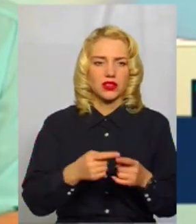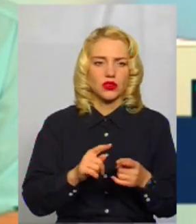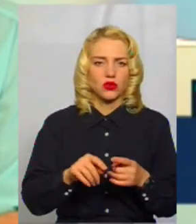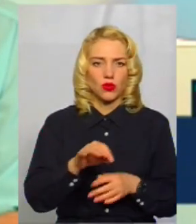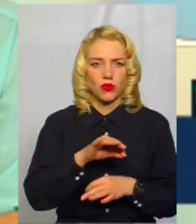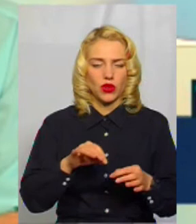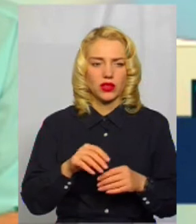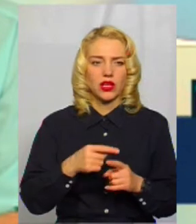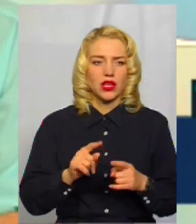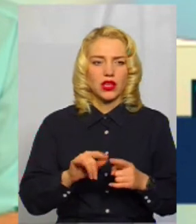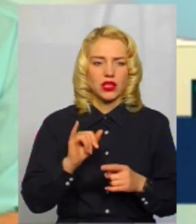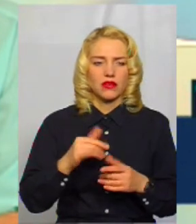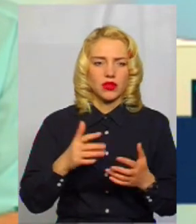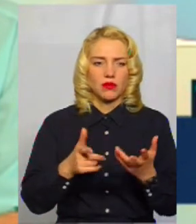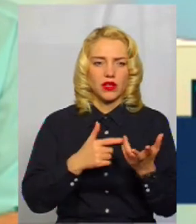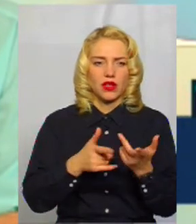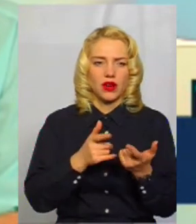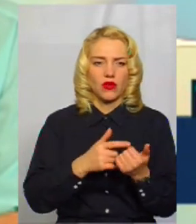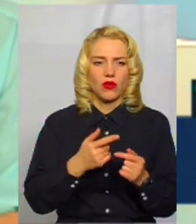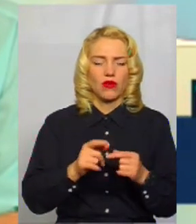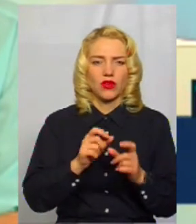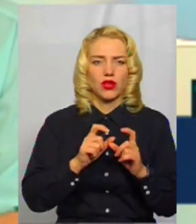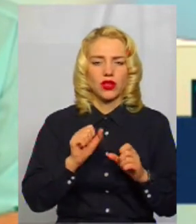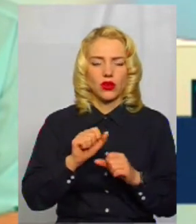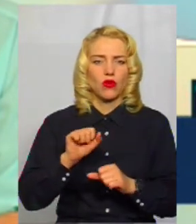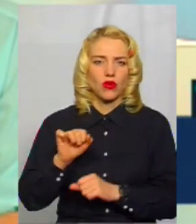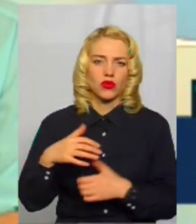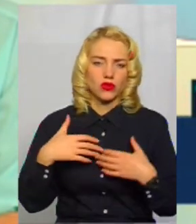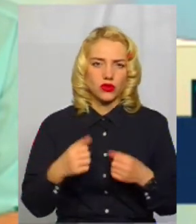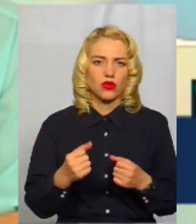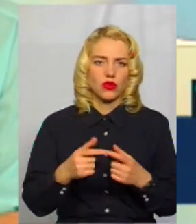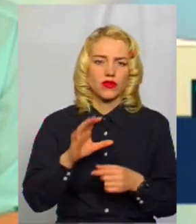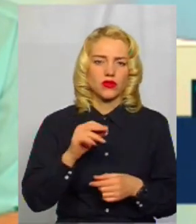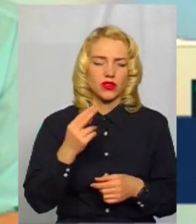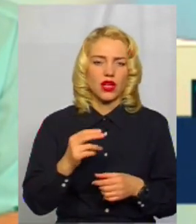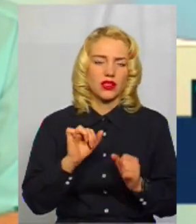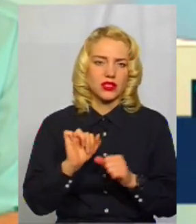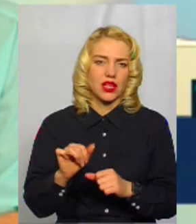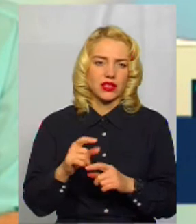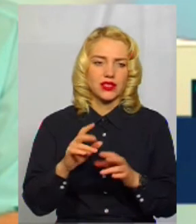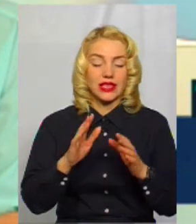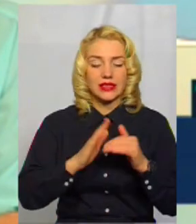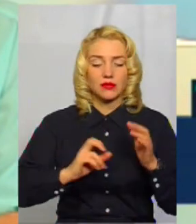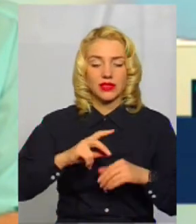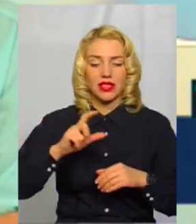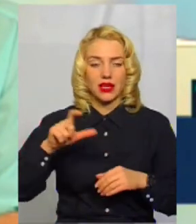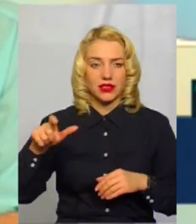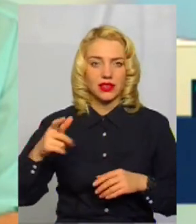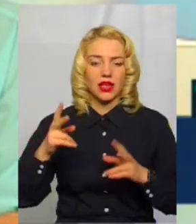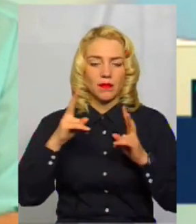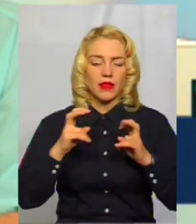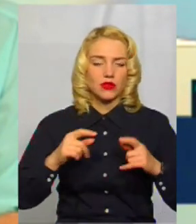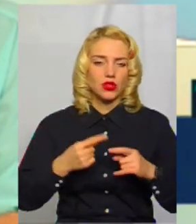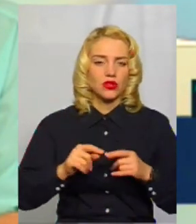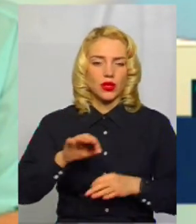сферах. Так, ЖКГ, я вже перераховувала, освіта, охорону здоров'я, соціальний захист. І вже спеціалісти досліджують ці проєкти, вони